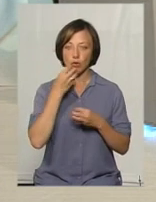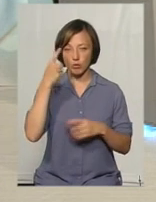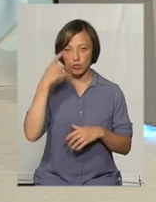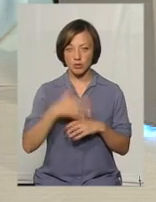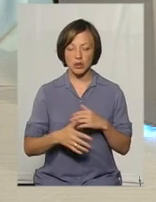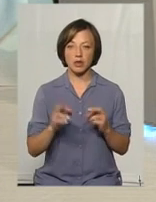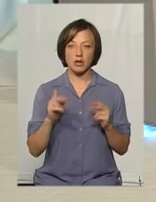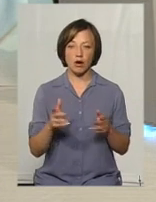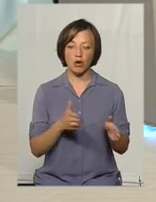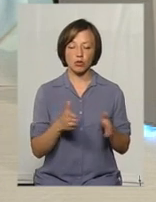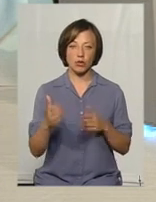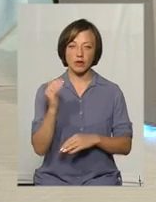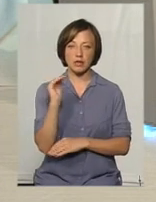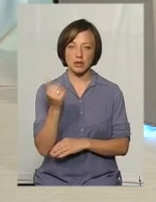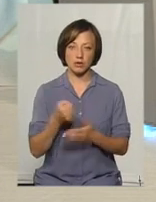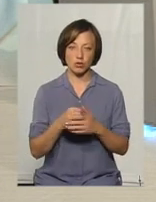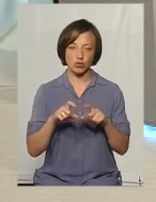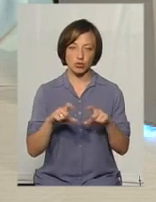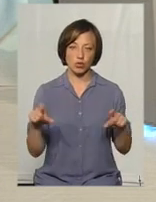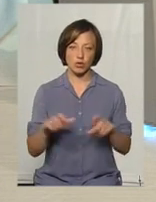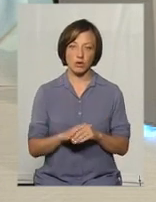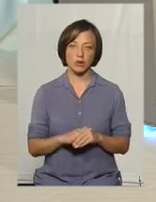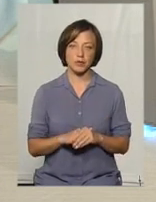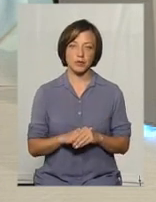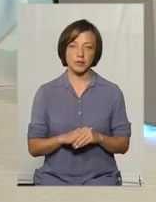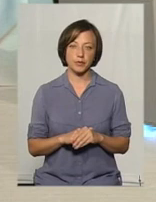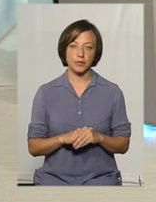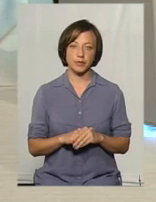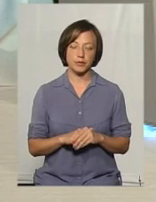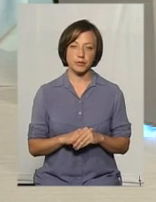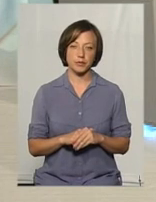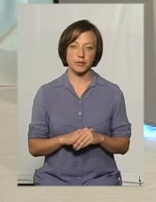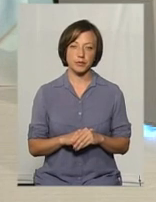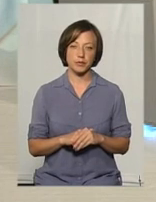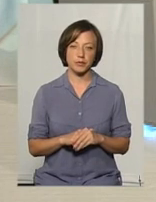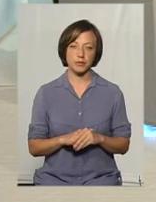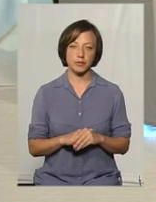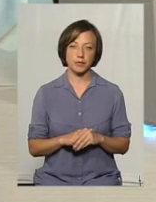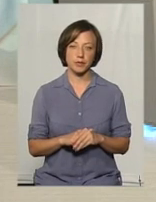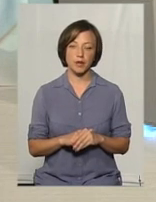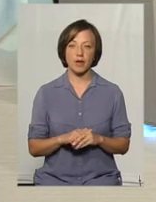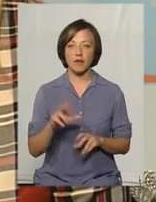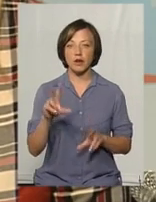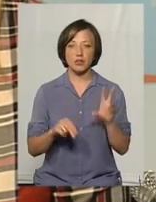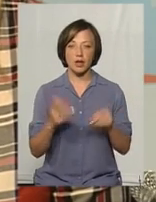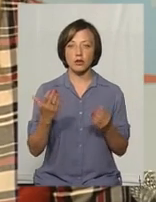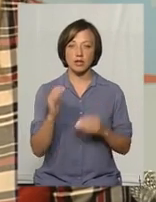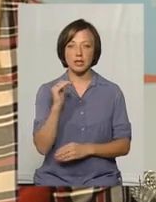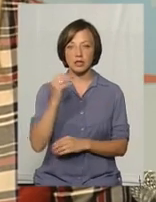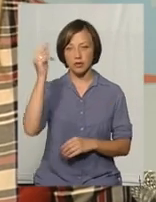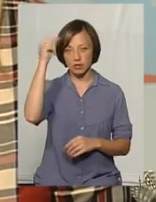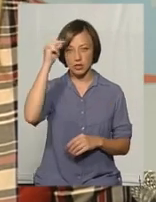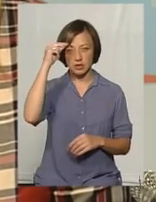наскільки дійсно готова їхня дитина до школи. Вони по великій частині рахують, якщо дитина